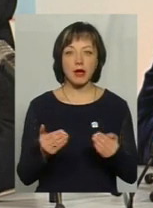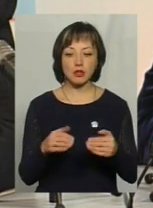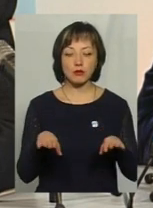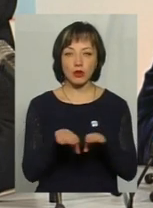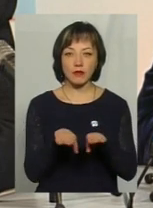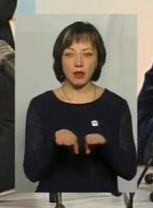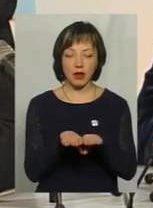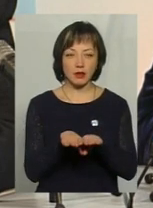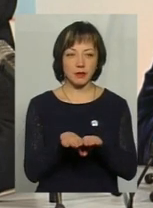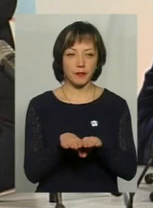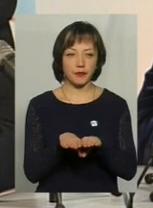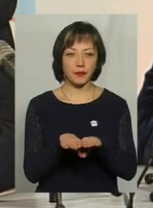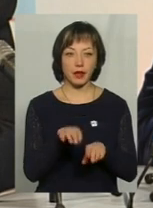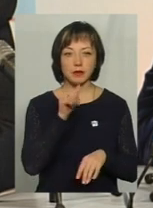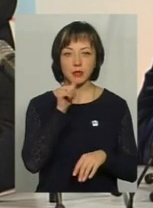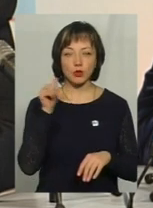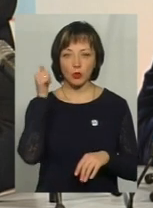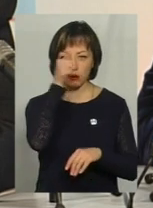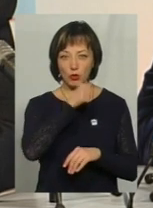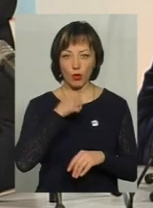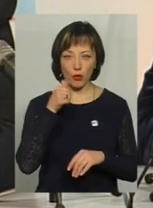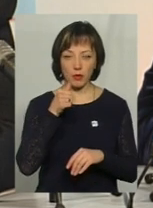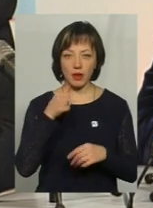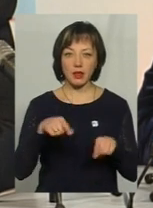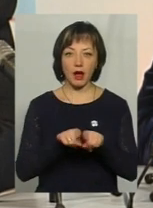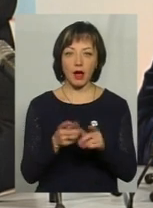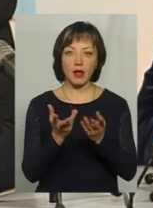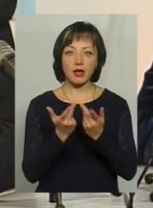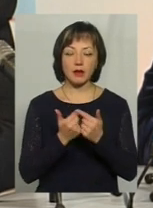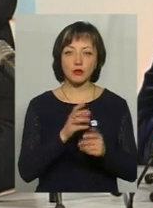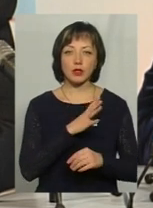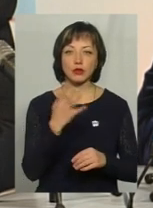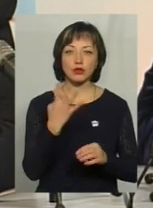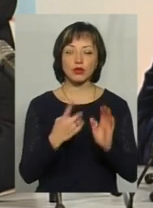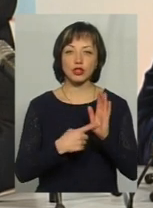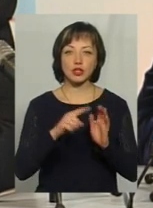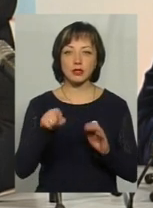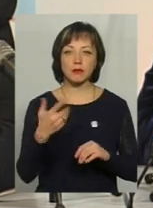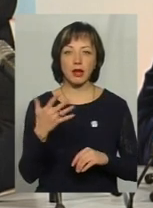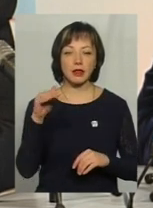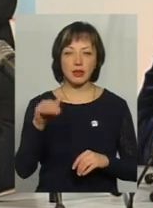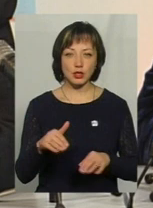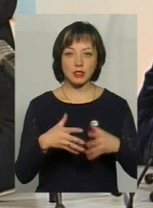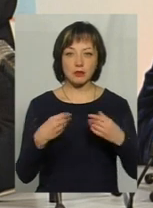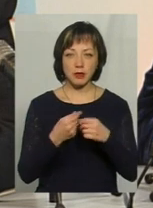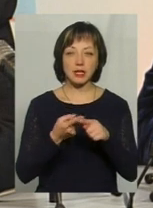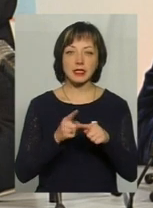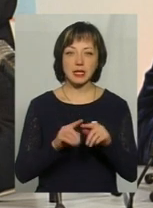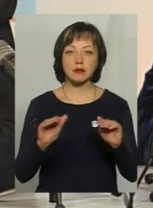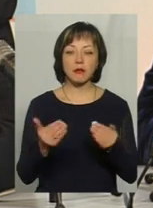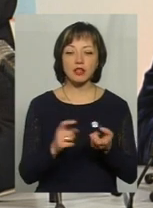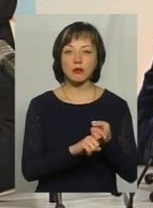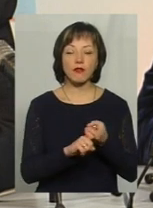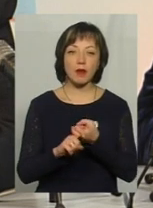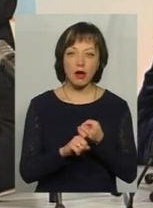порівнянні з минулим роком. Така кількість складала 46,5 тисяч, і це зменшення зв